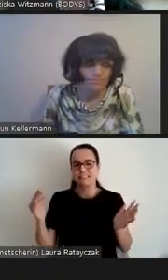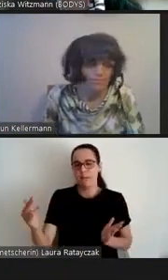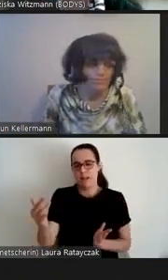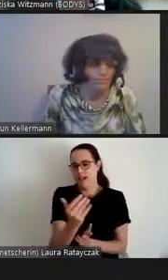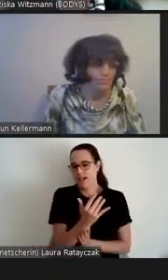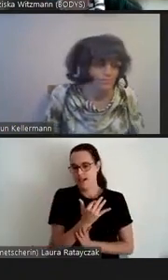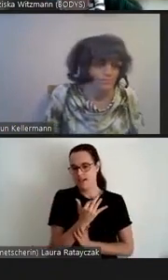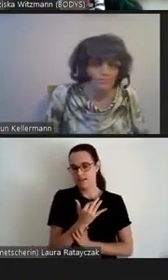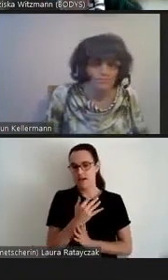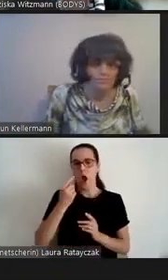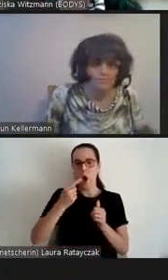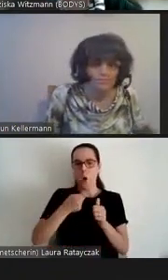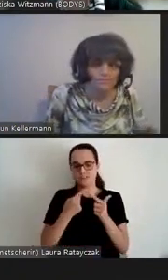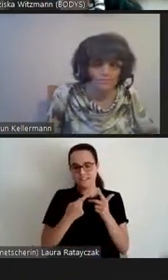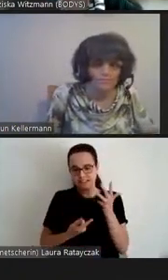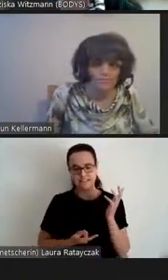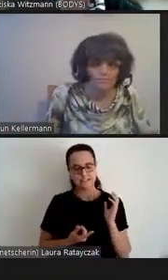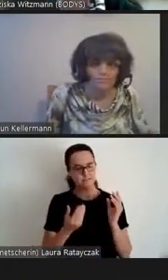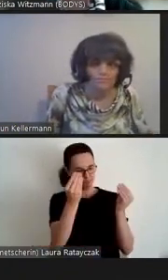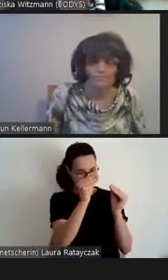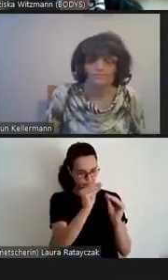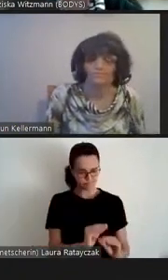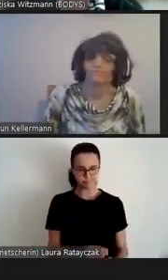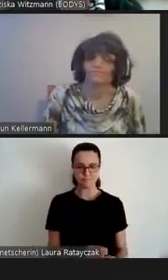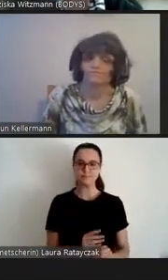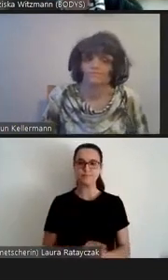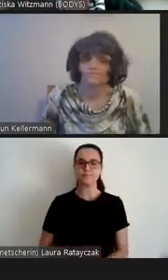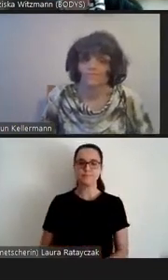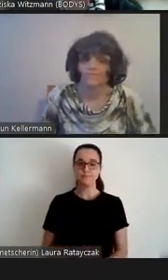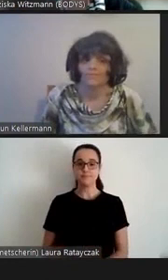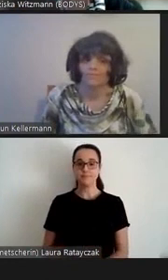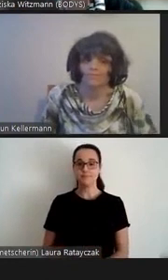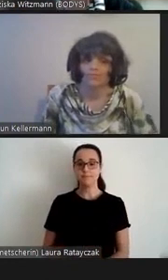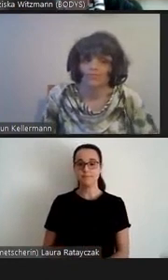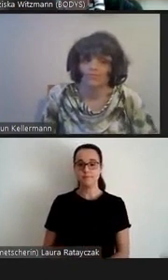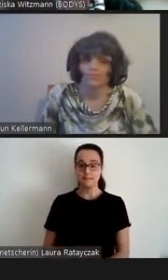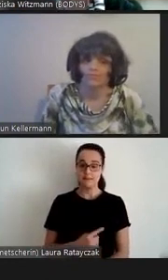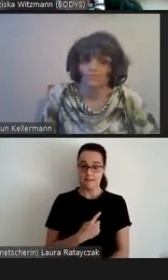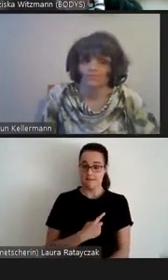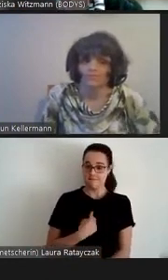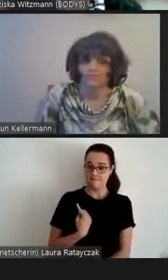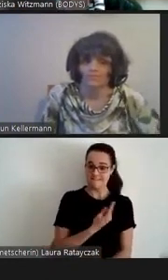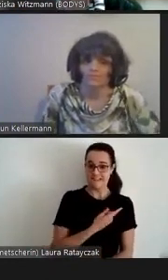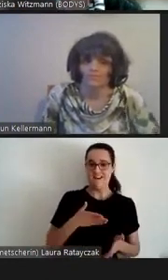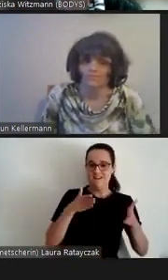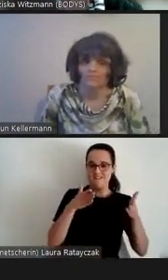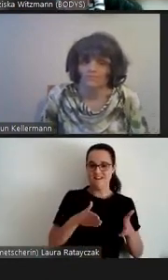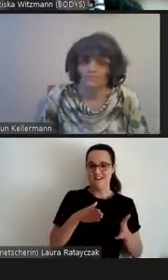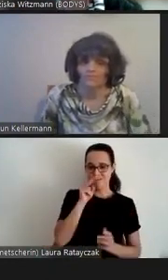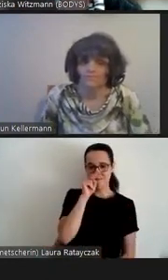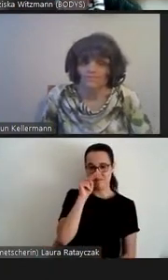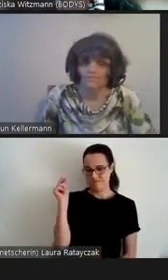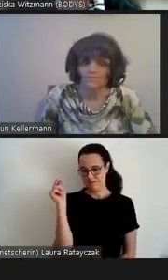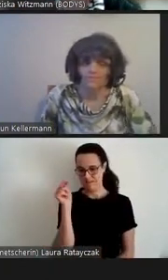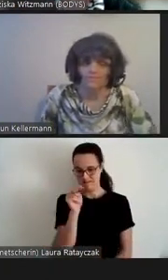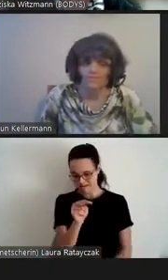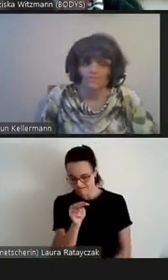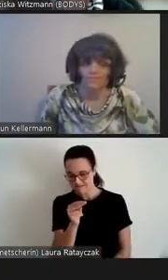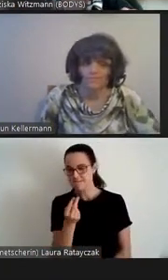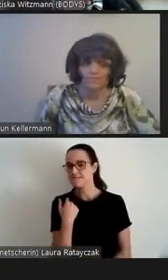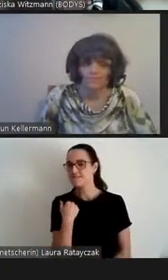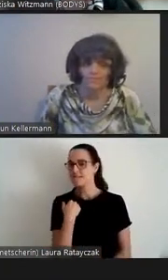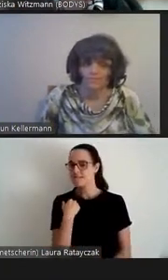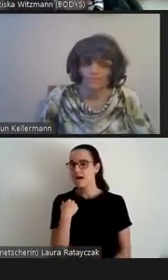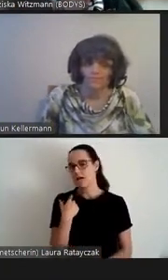und aufzählt. Aus unserer fachlichen Sicht der Sicht der